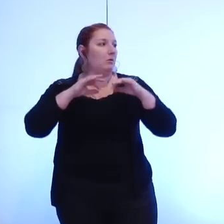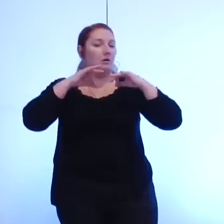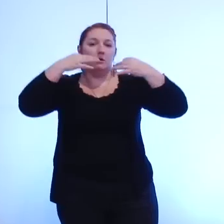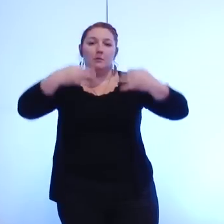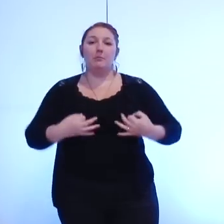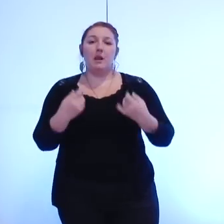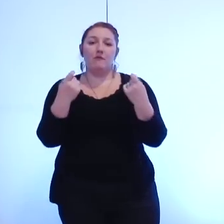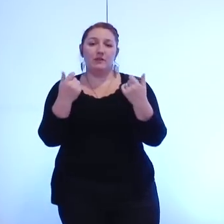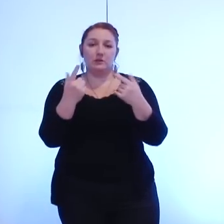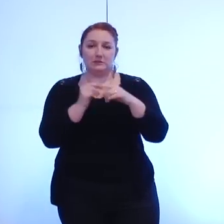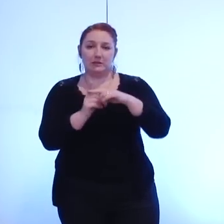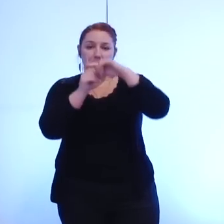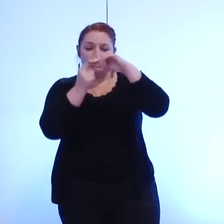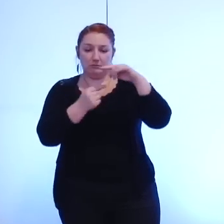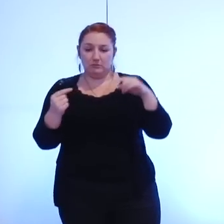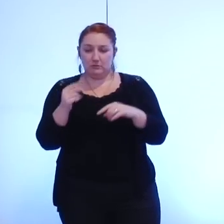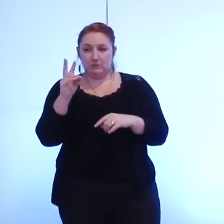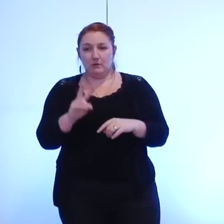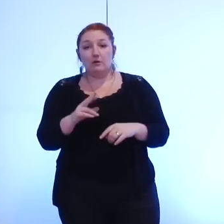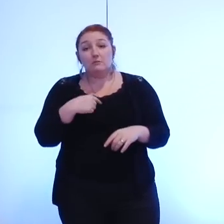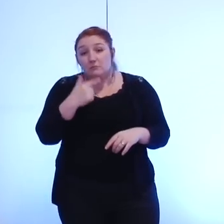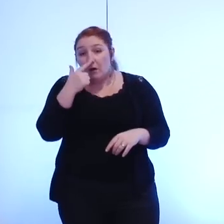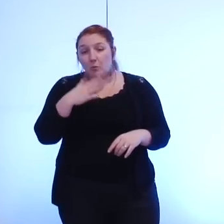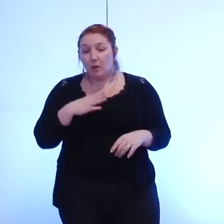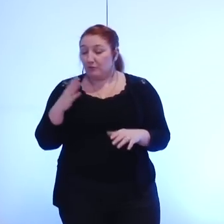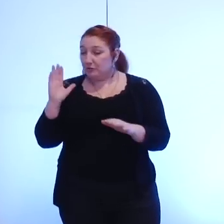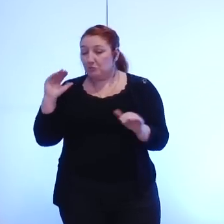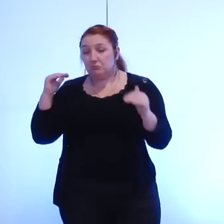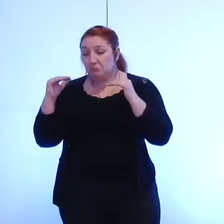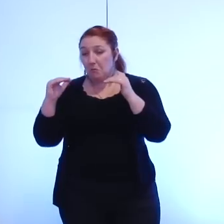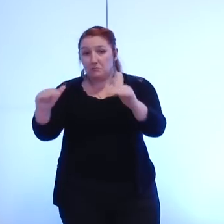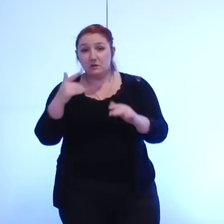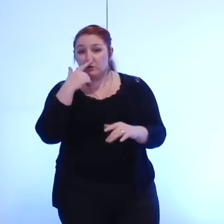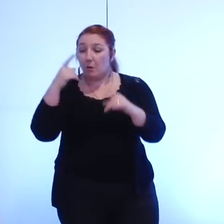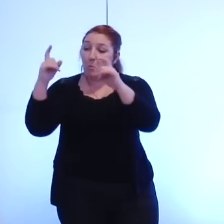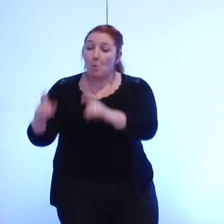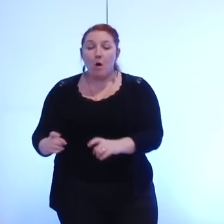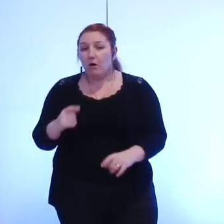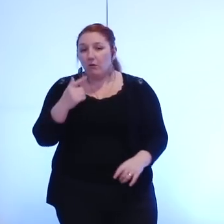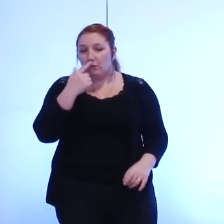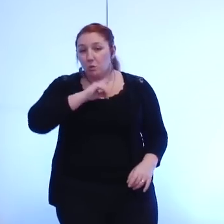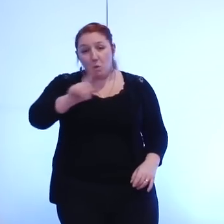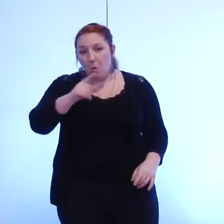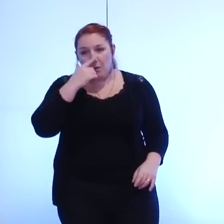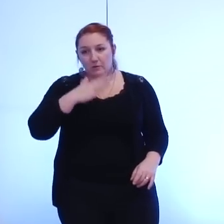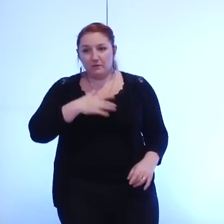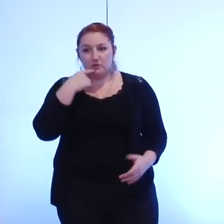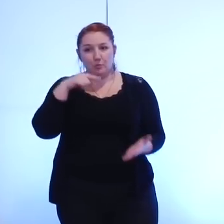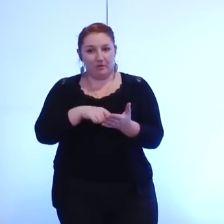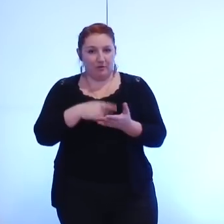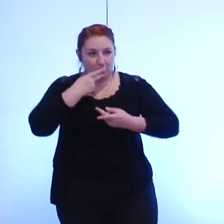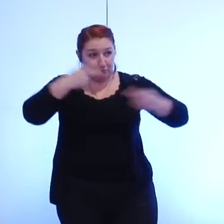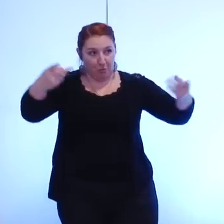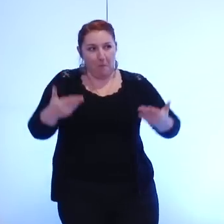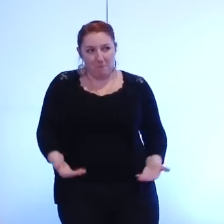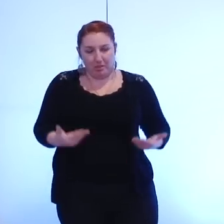réalisation de cette expertise il serait assez surprenant qu'on trouve un résultat inférieur je préfère le dire maintenant que plus tard